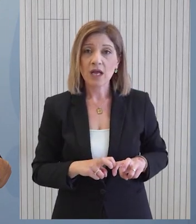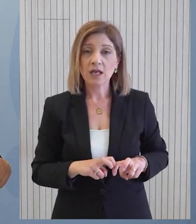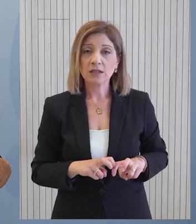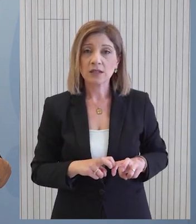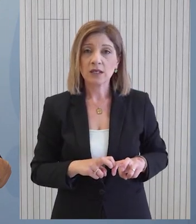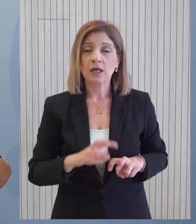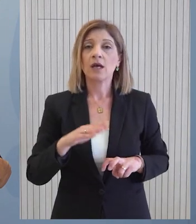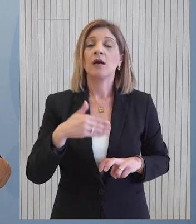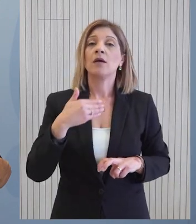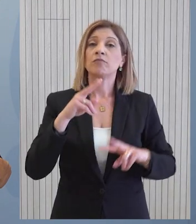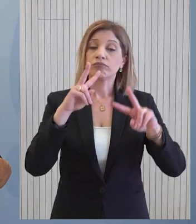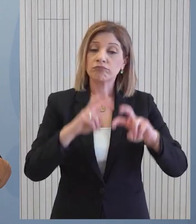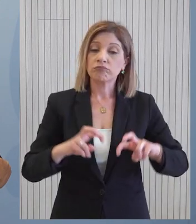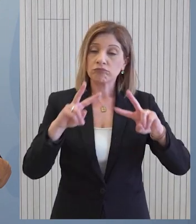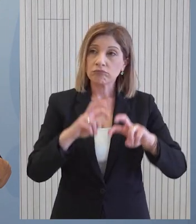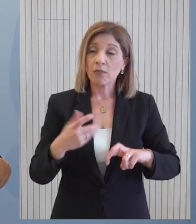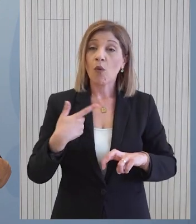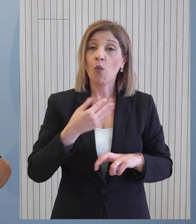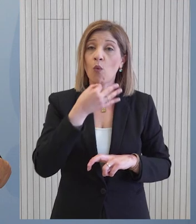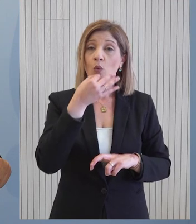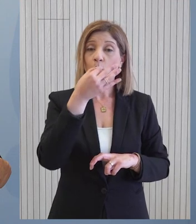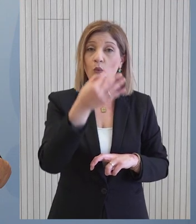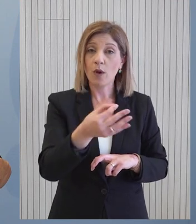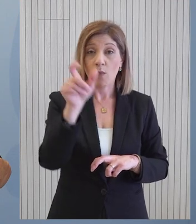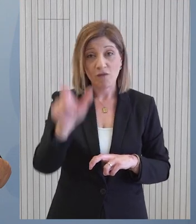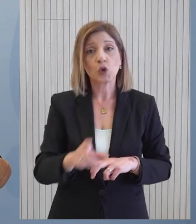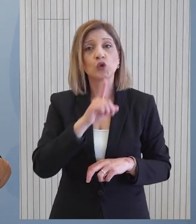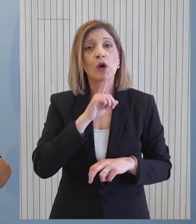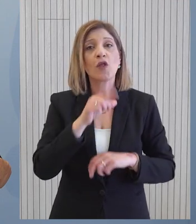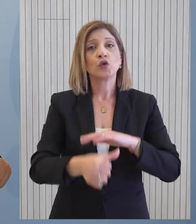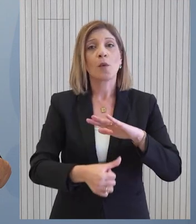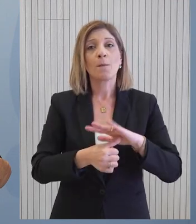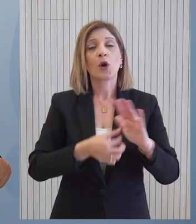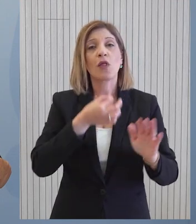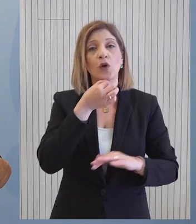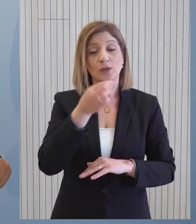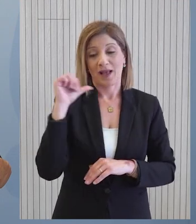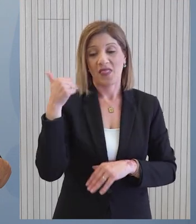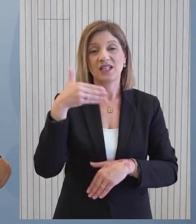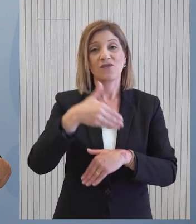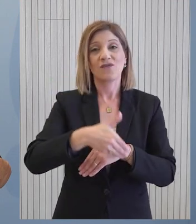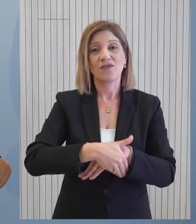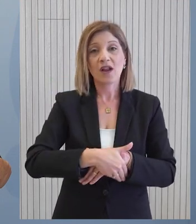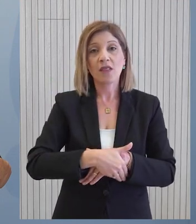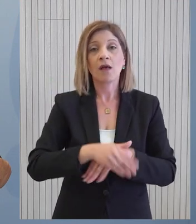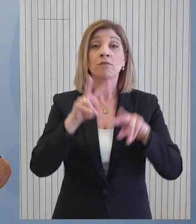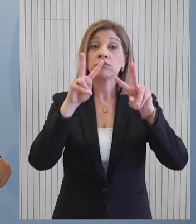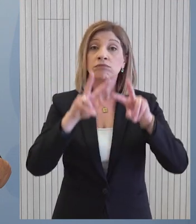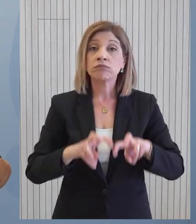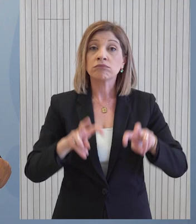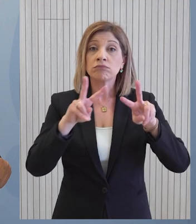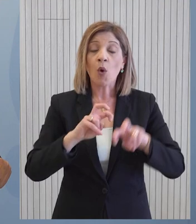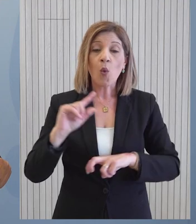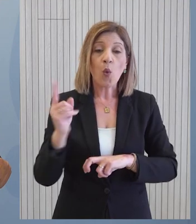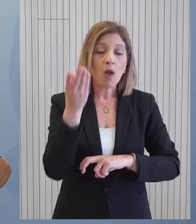εξέλιξη να σημειώσω και να υπογραμμίσω αυτό που και ο ίδιος ο πρόεδρος της Δημοκρατίας έχει πει χτες το βράδυ στις δηλώσεις στο ότι διερευνόνται όλα